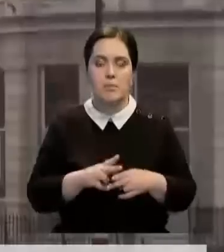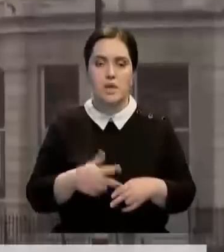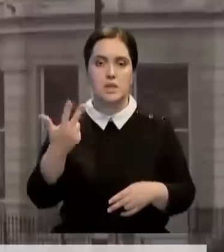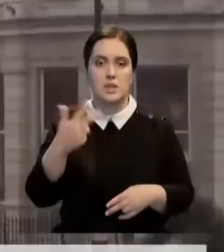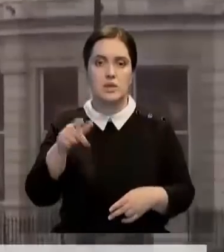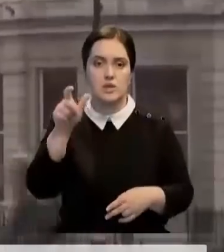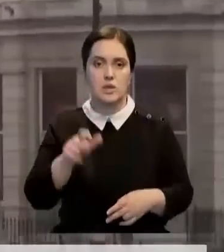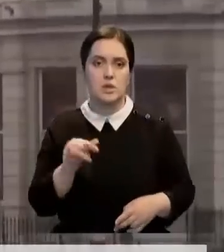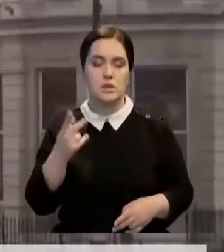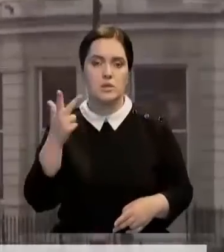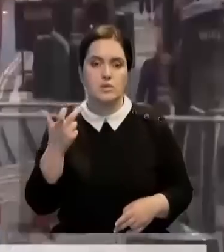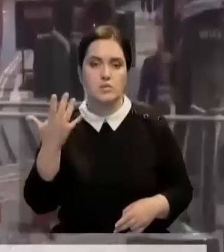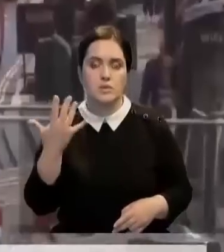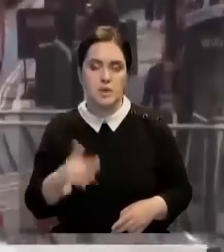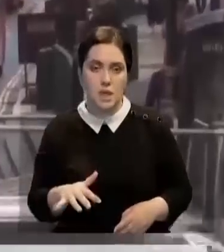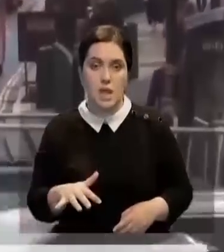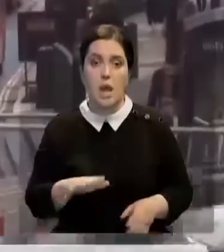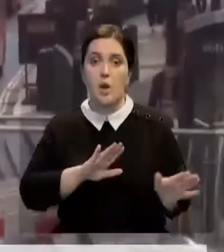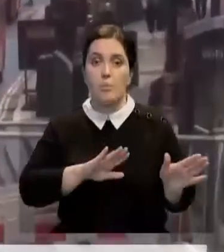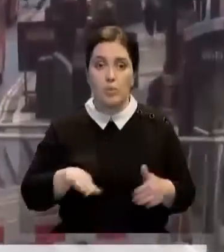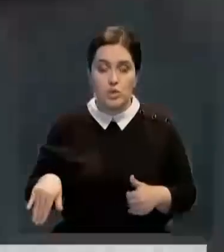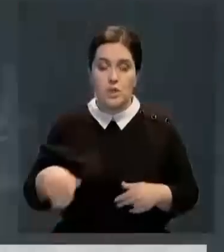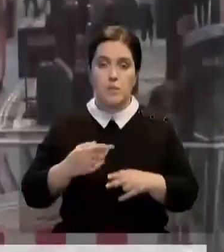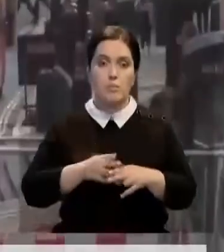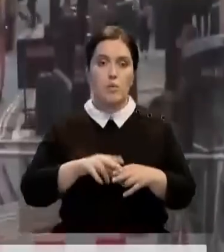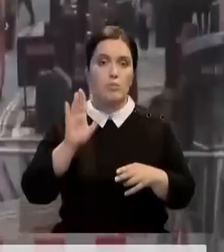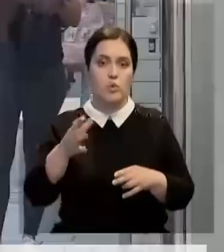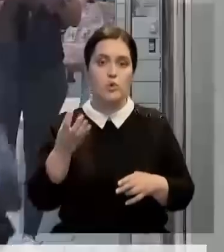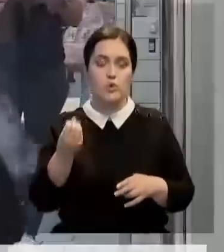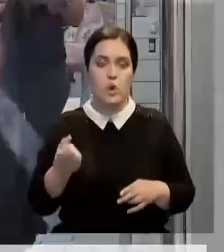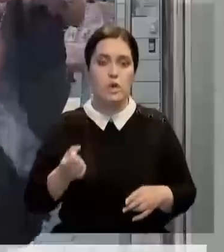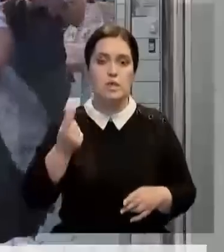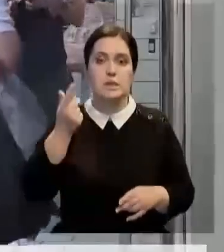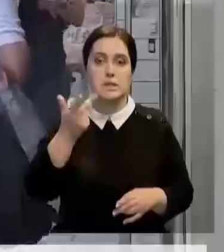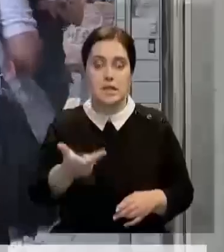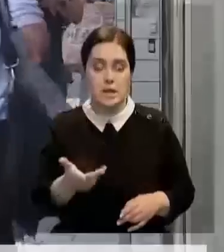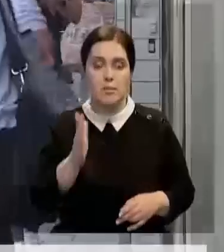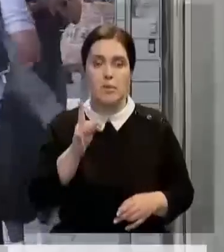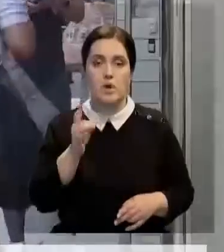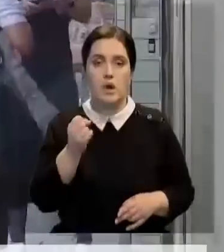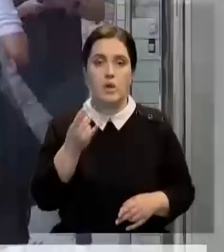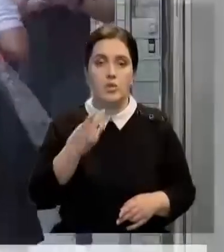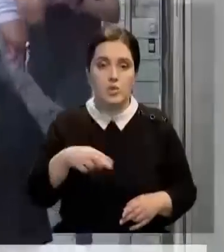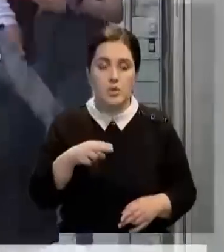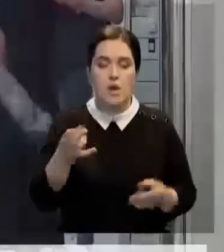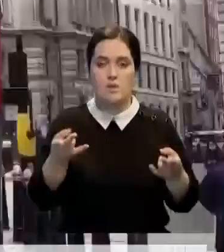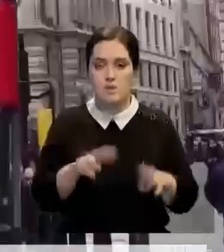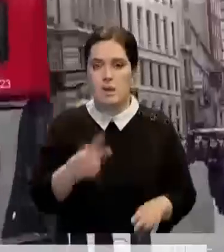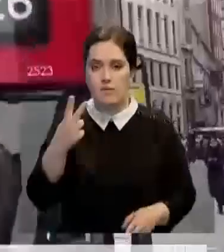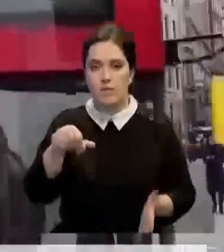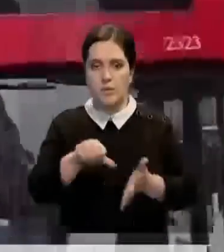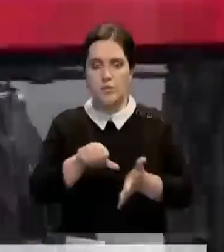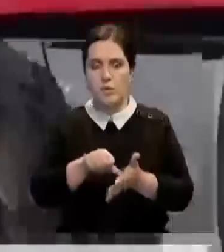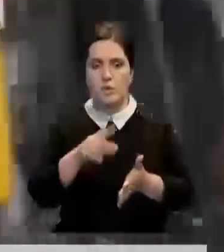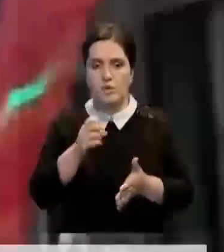человек из 350. После этого состоятся ещё несколько раундов. В результате должны остаться только два претендента